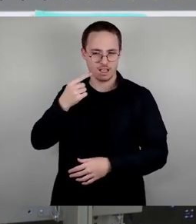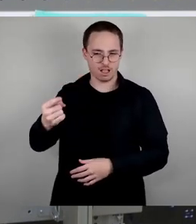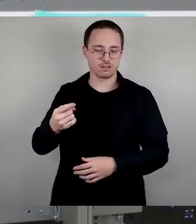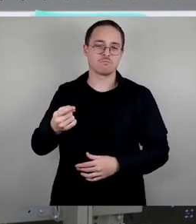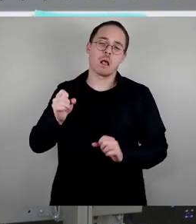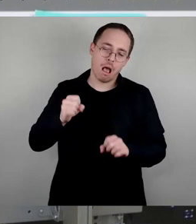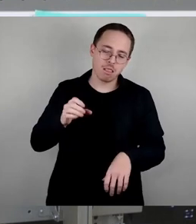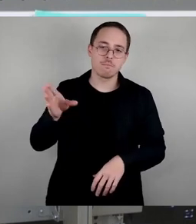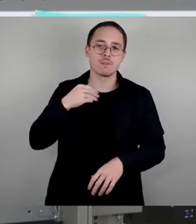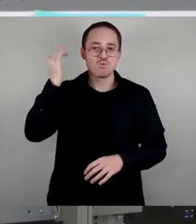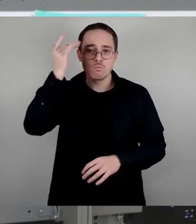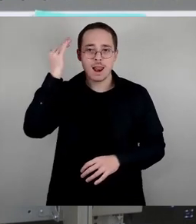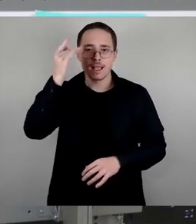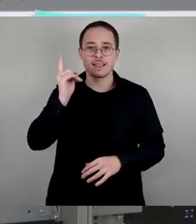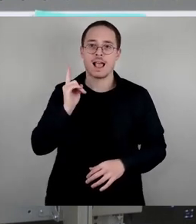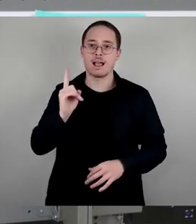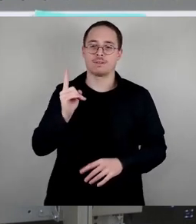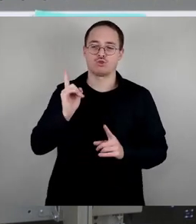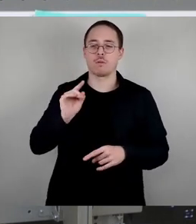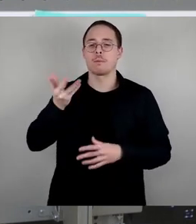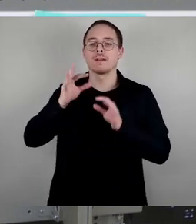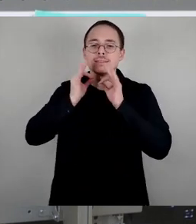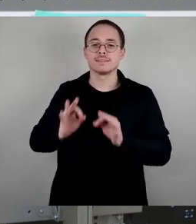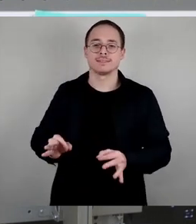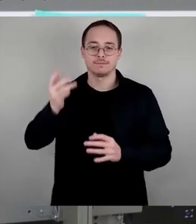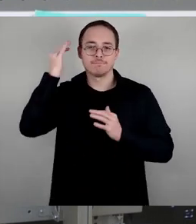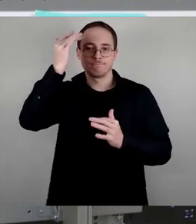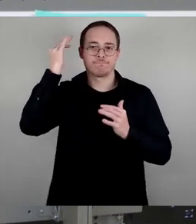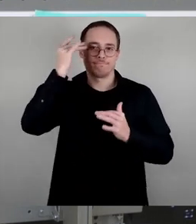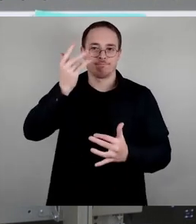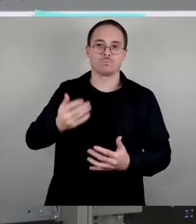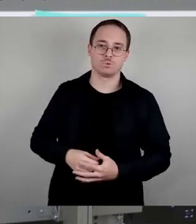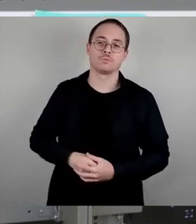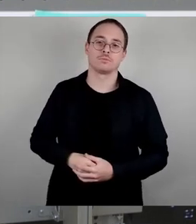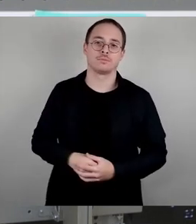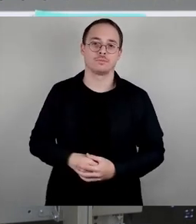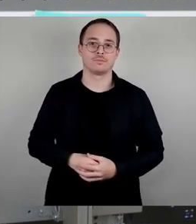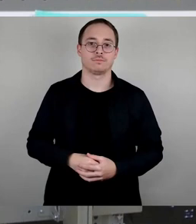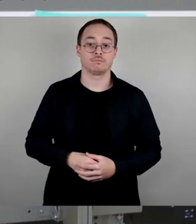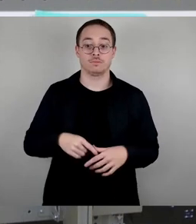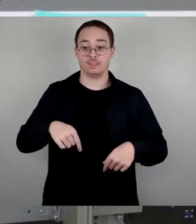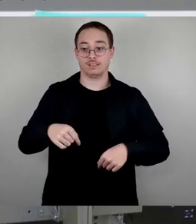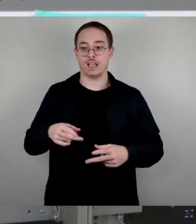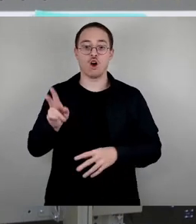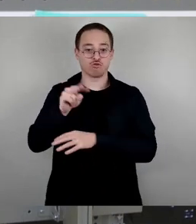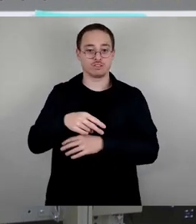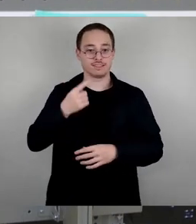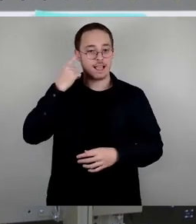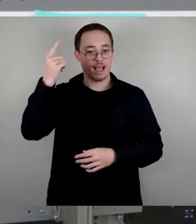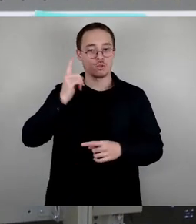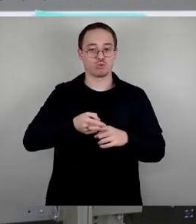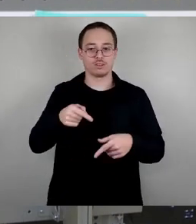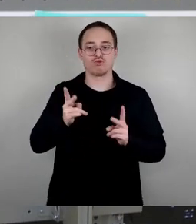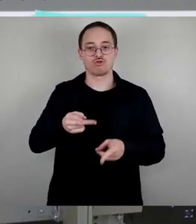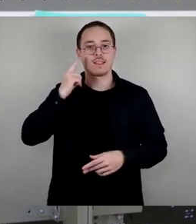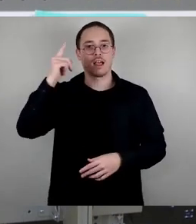das sollte dann, sage ich mal, auch schon sehr genau nachgedacht werden. Unsere Aufgabe als Stadträte und auch im Aufsichtsrat, das ist eigentlich eher dann, der Stadtverwaltung hier den Rücken zu stärken,